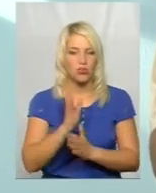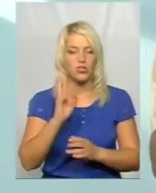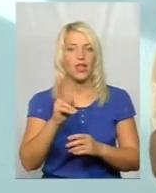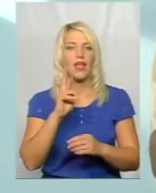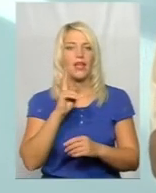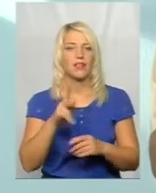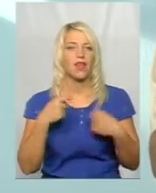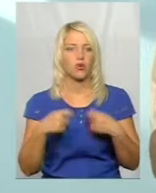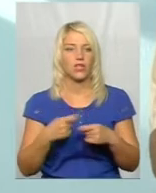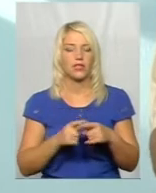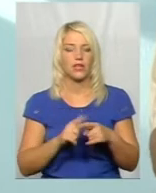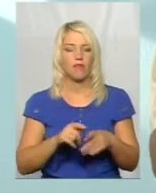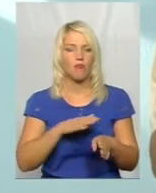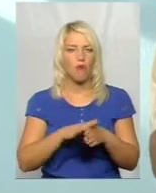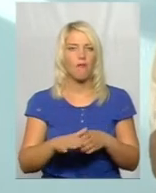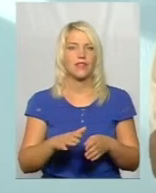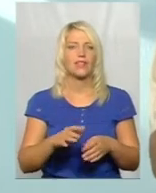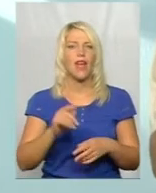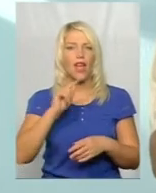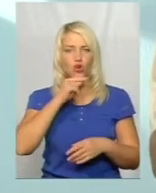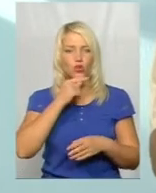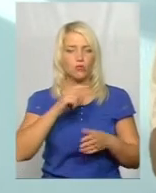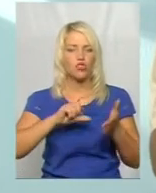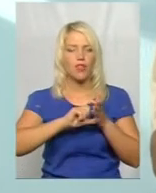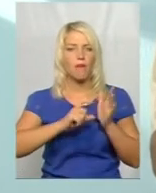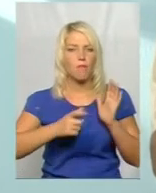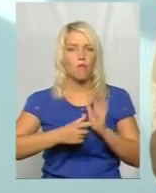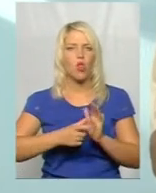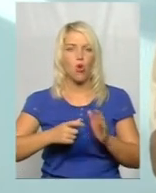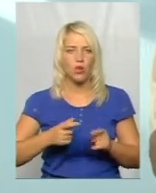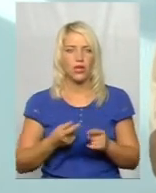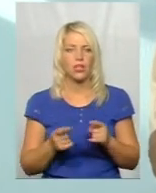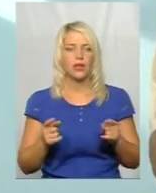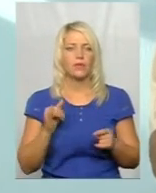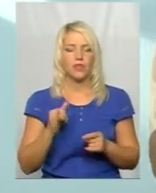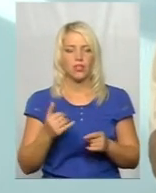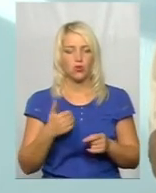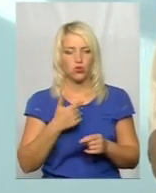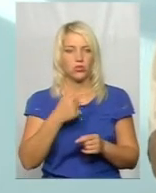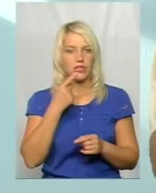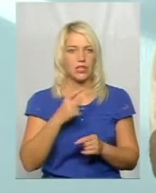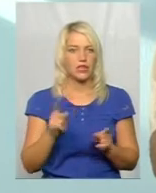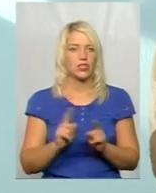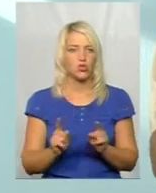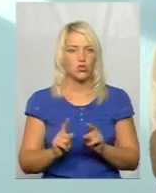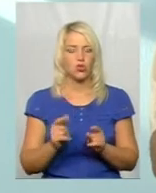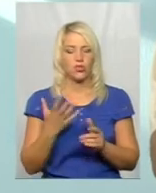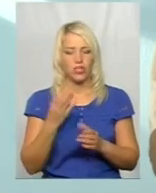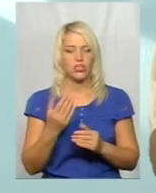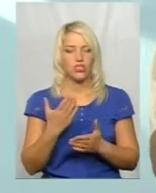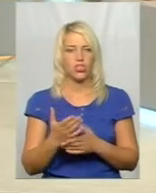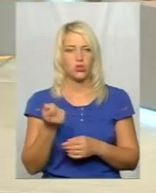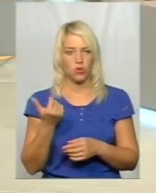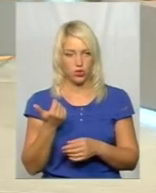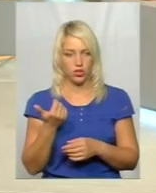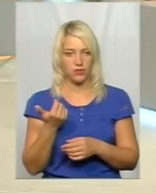це цілий економічний блок підготовки даних фахівців. Разом з тим, хочу сказати, що є трошки ще, ну,